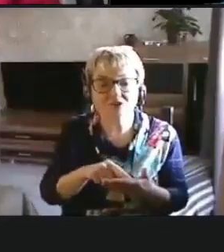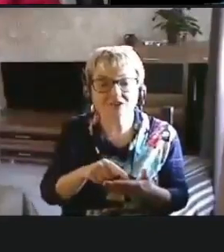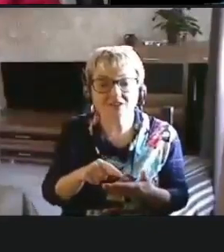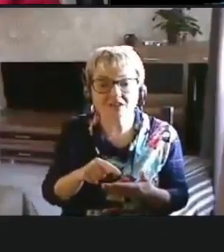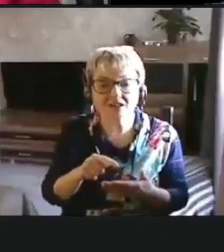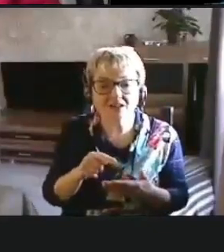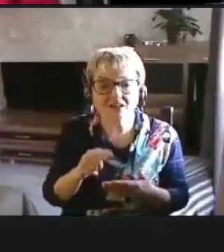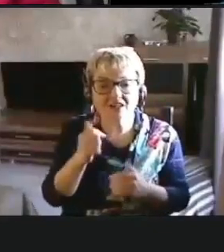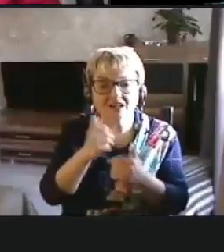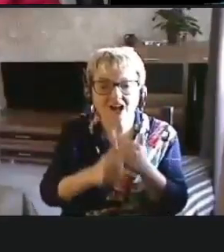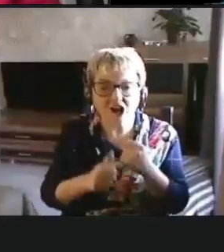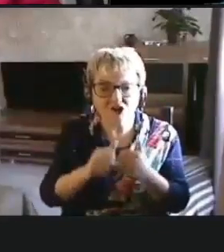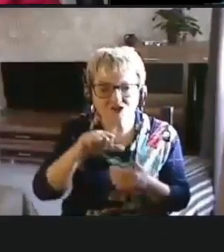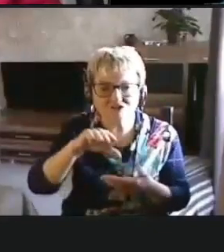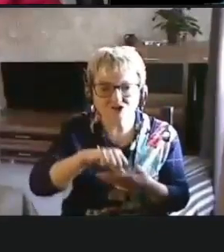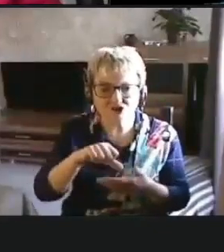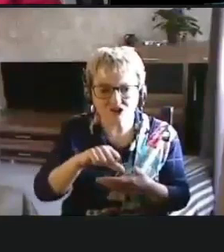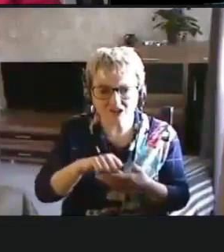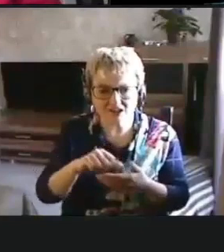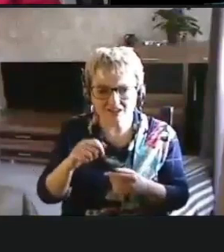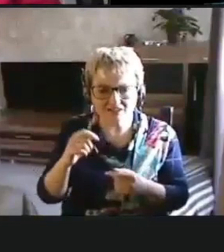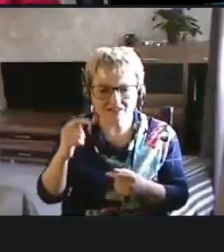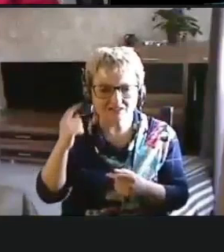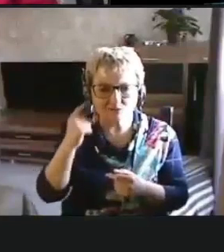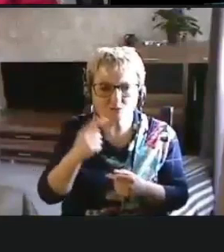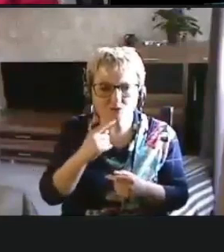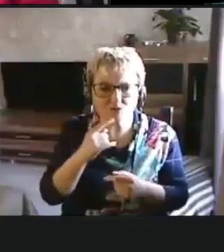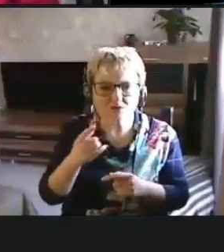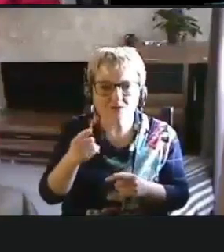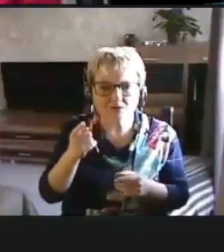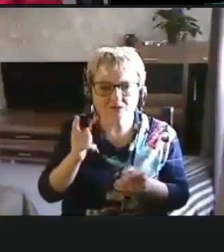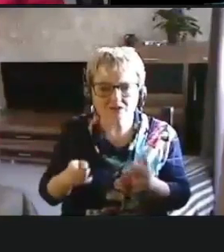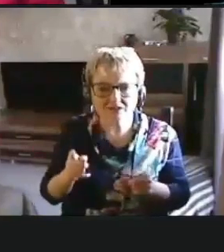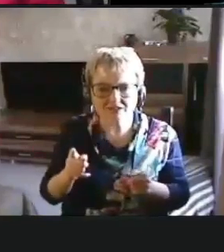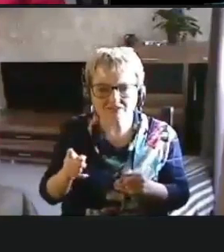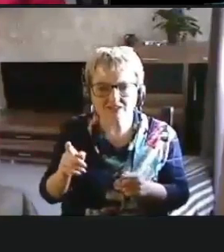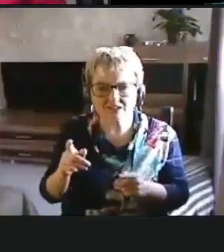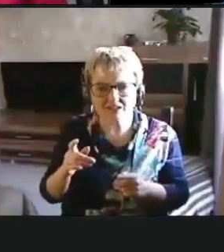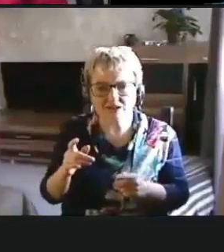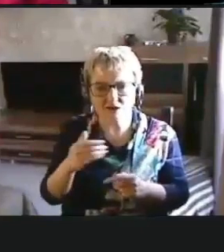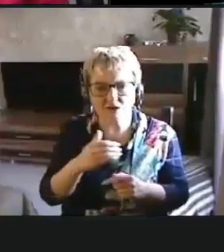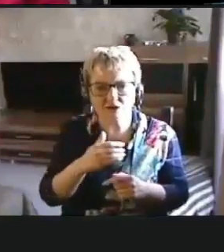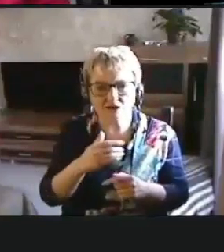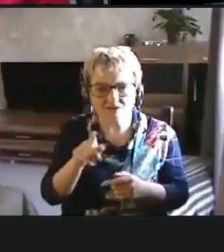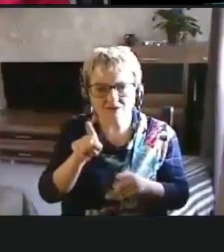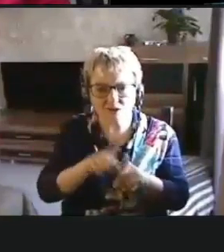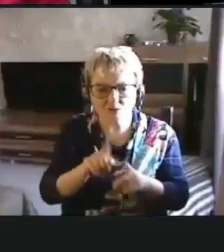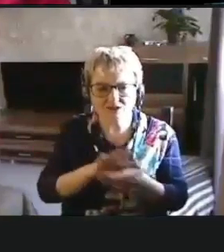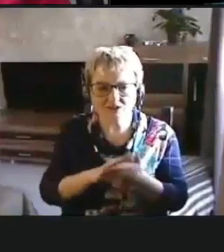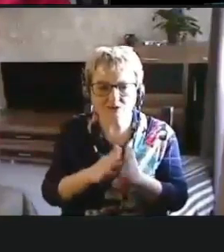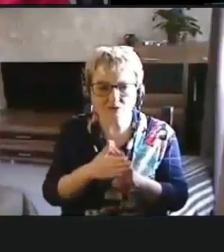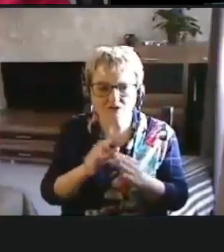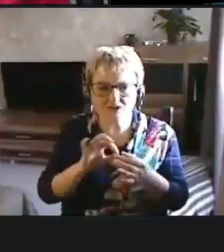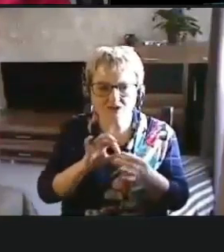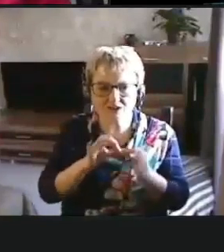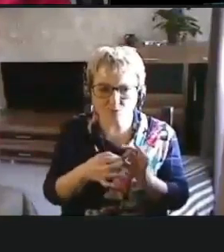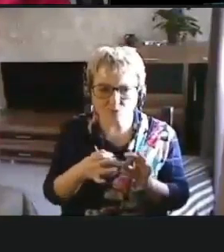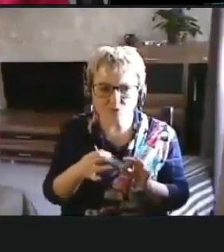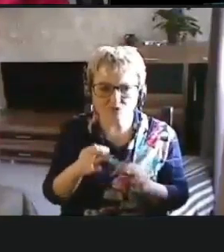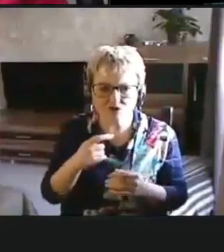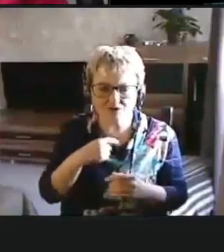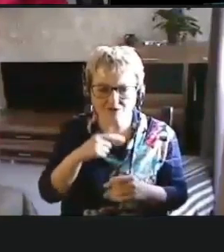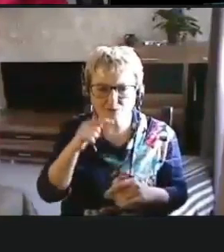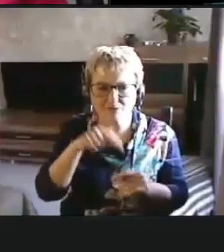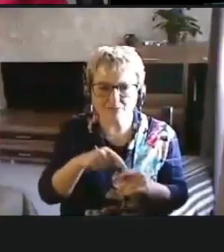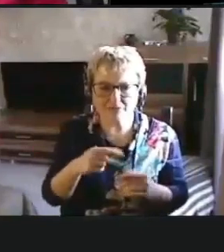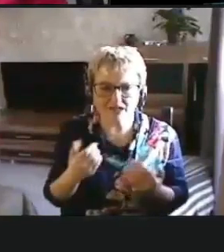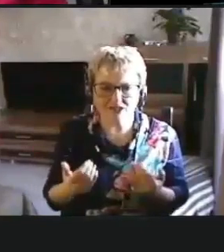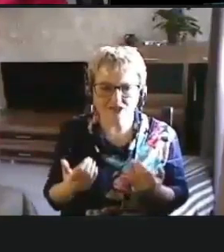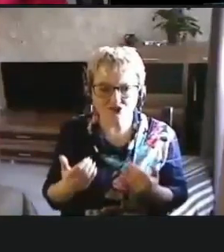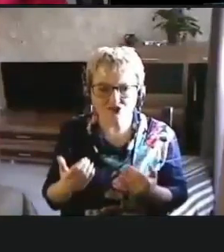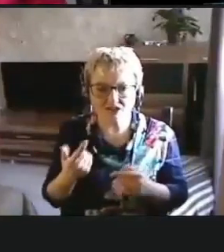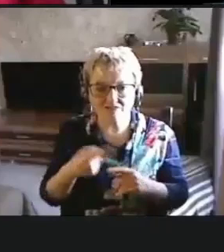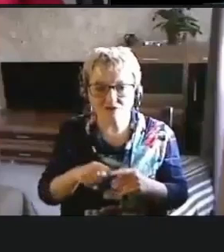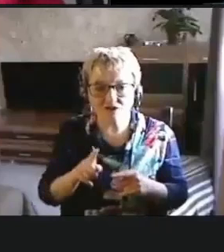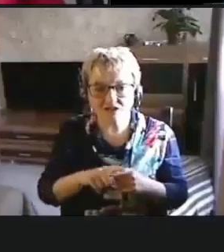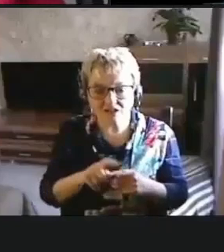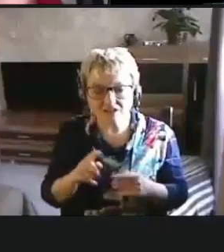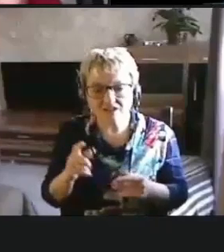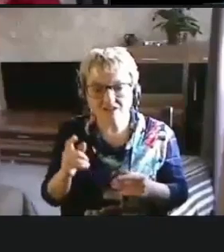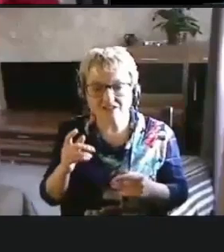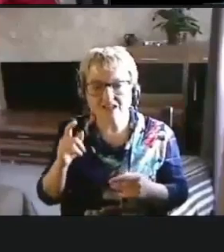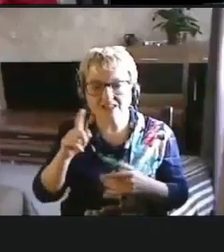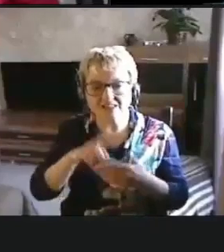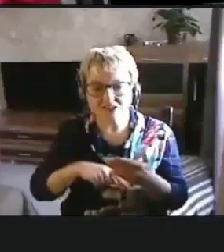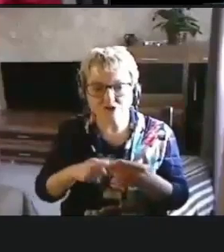каждого члена, каждого глухого, потому что действительно ситуация, но очень сложная, в которую мы так попали. надеюсь, это как-то вот